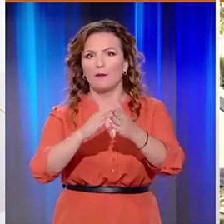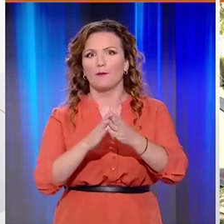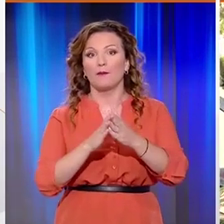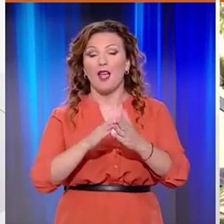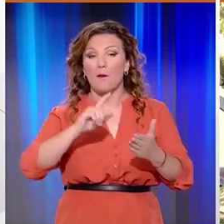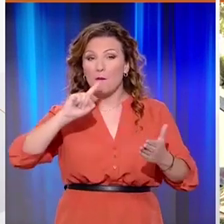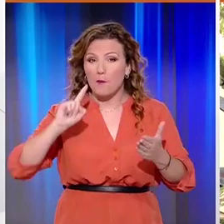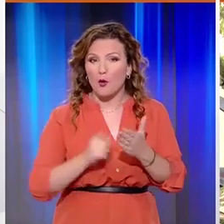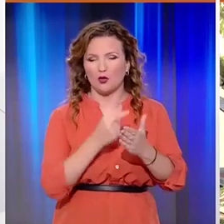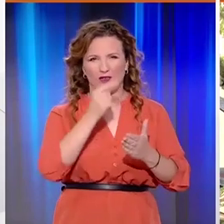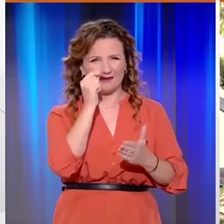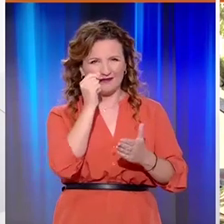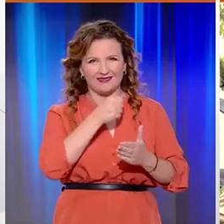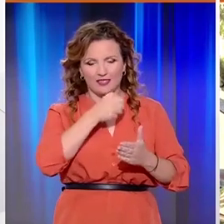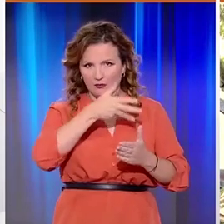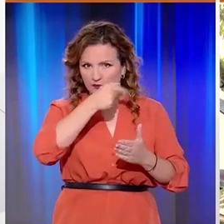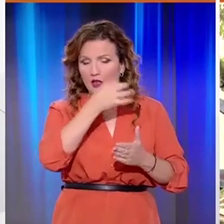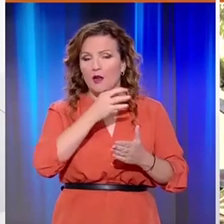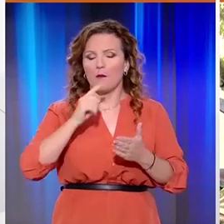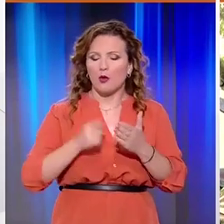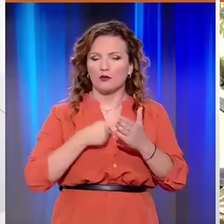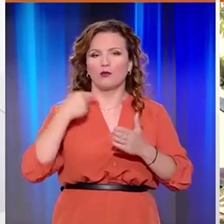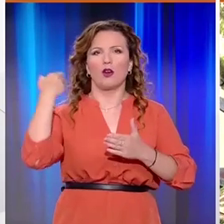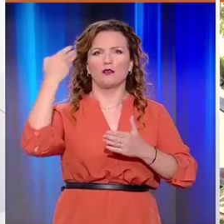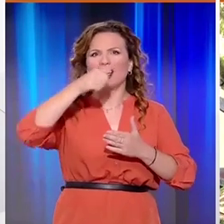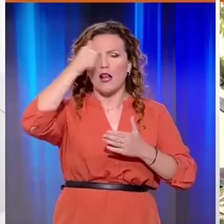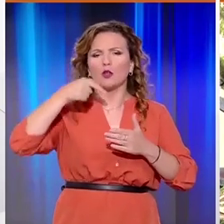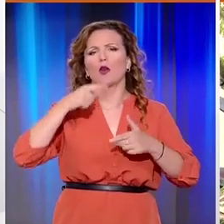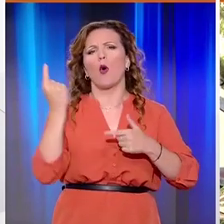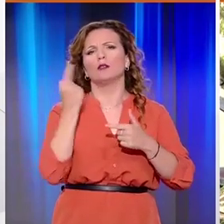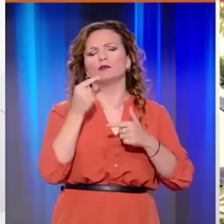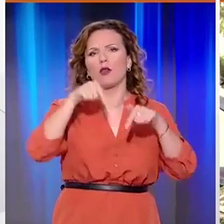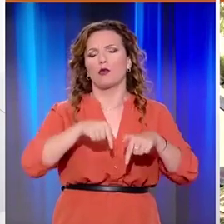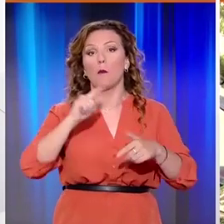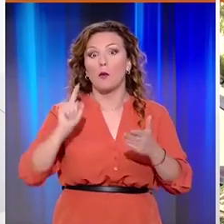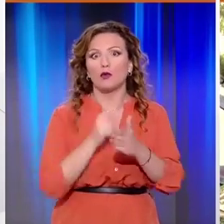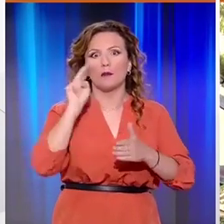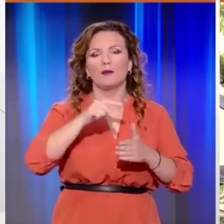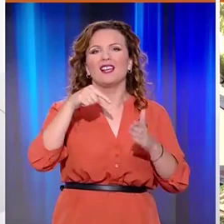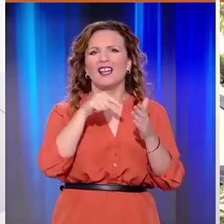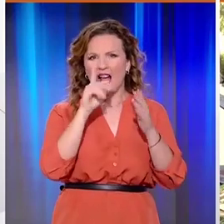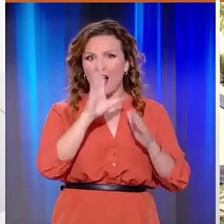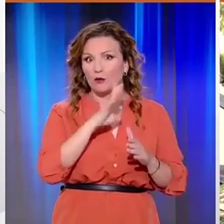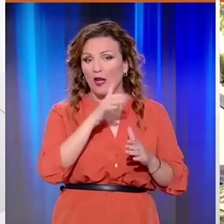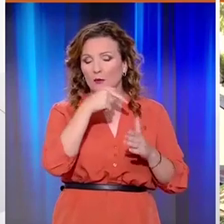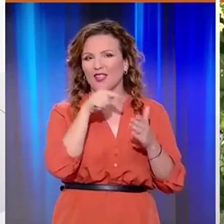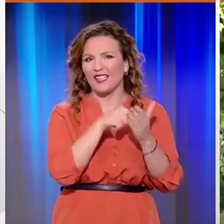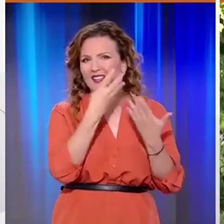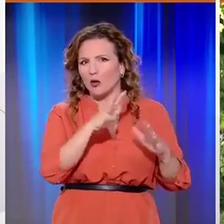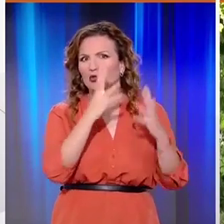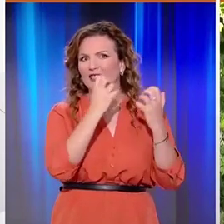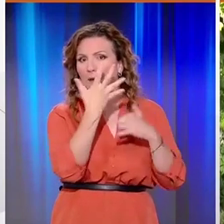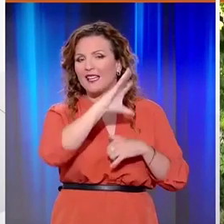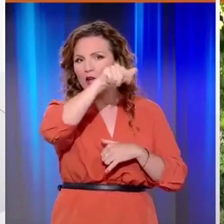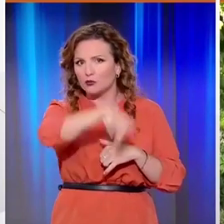Δεν το είδα ποτέ, όλα τα καλοκαίρια είμαι εδώ. Κατοικός της περιοχής από το 1995 ο Γιάννης Ιωάννου